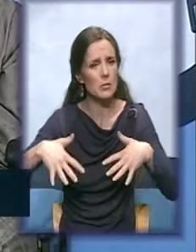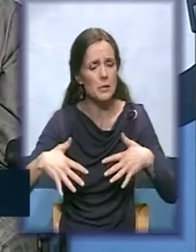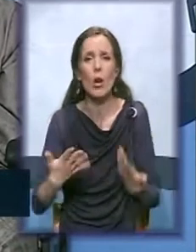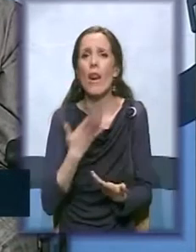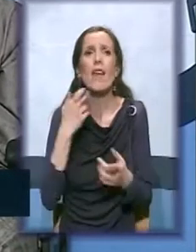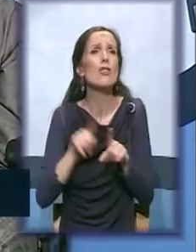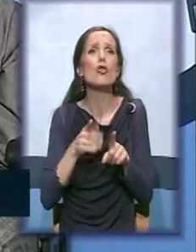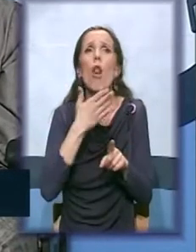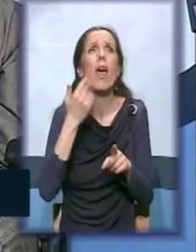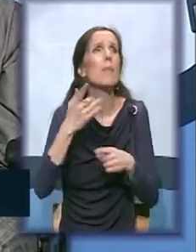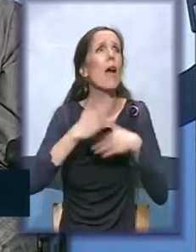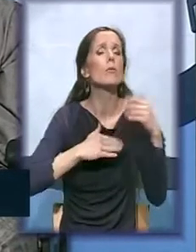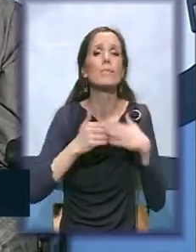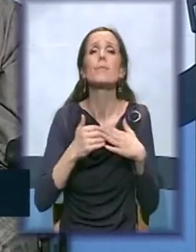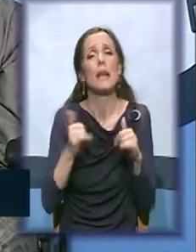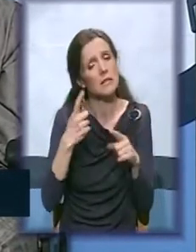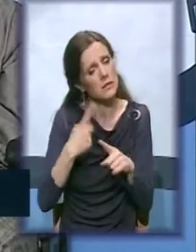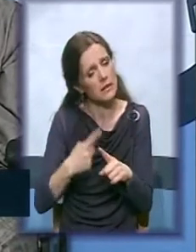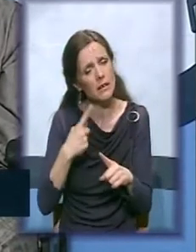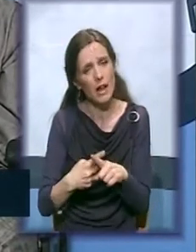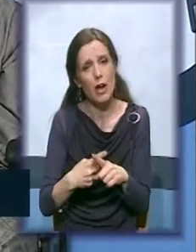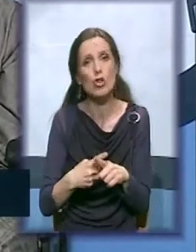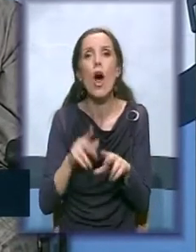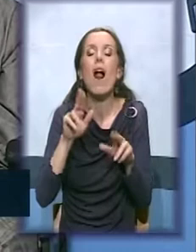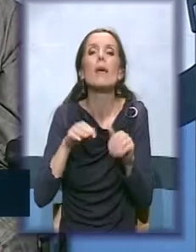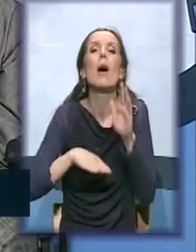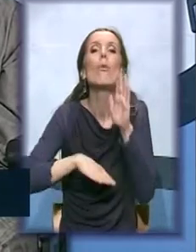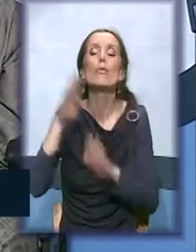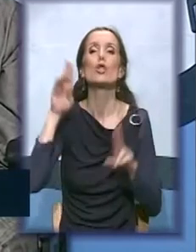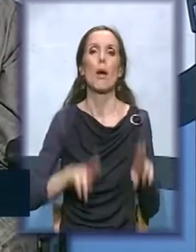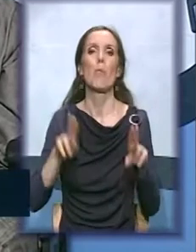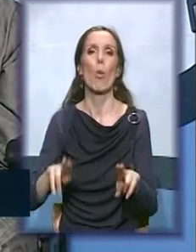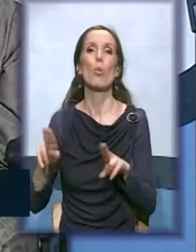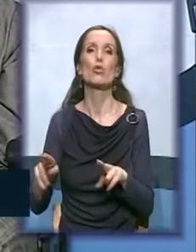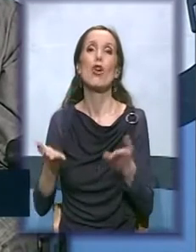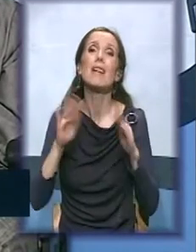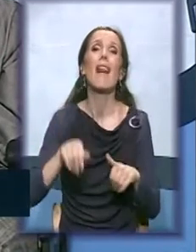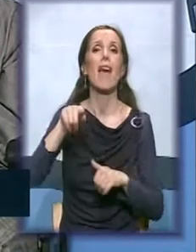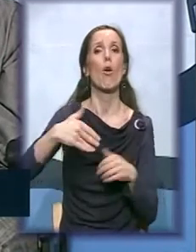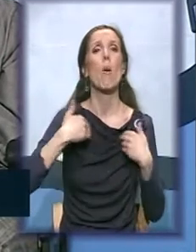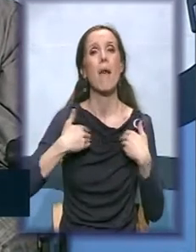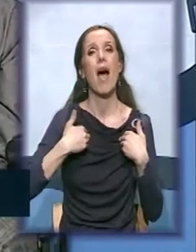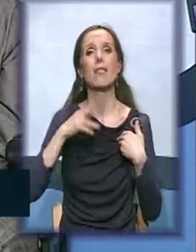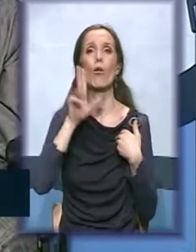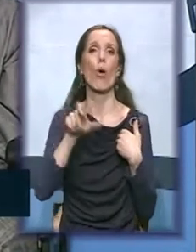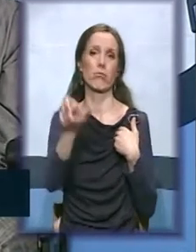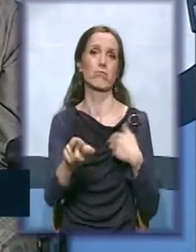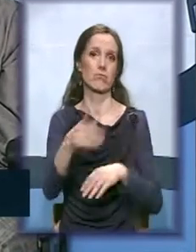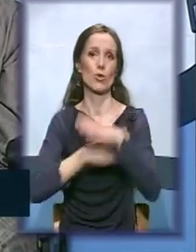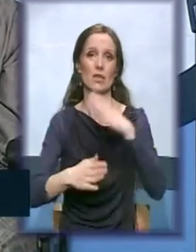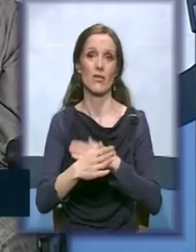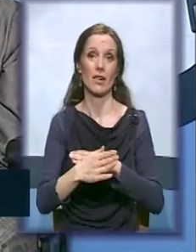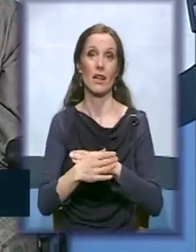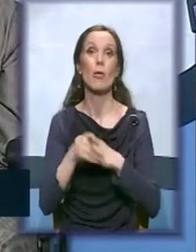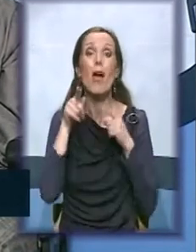satisfakciju, ali imaju mnogo, mnogo, mnogo više mogućnosti nego mladi sa invaliditetom. I to je ono što